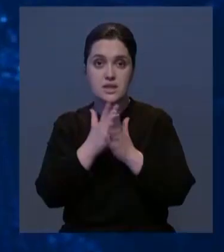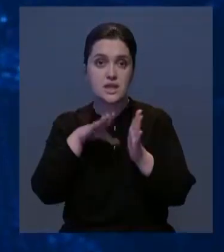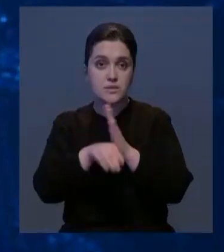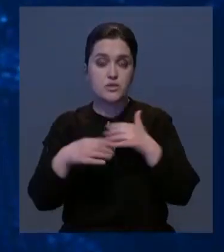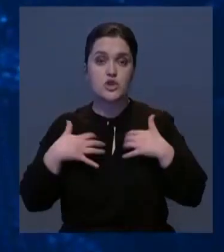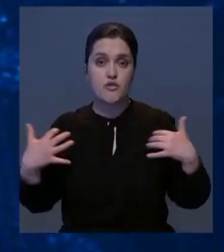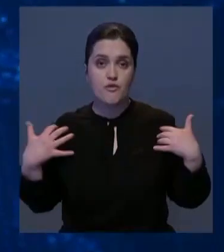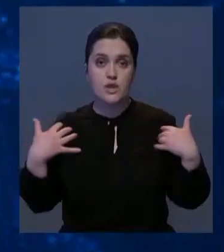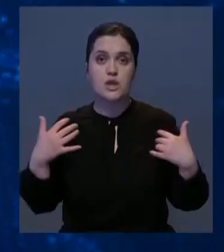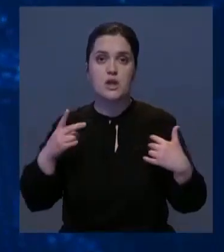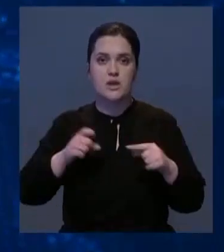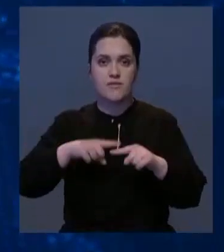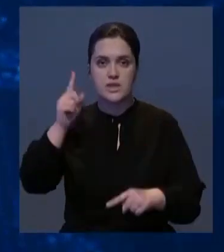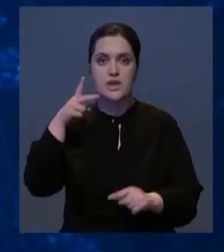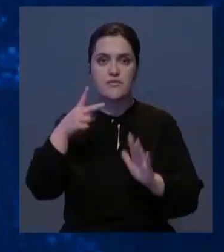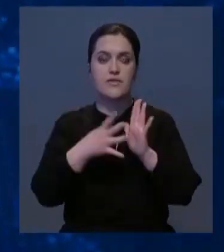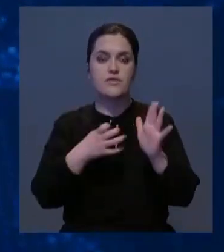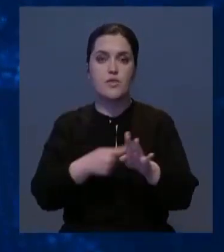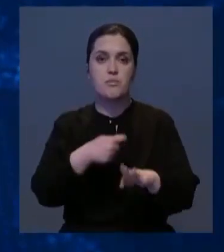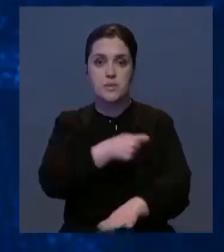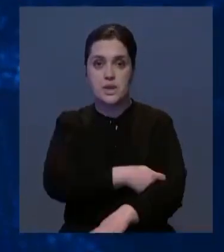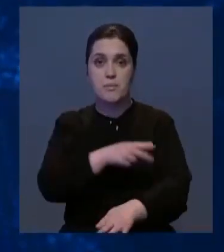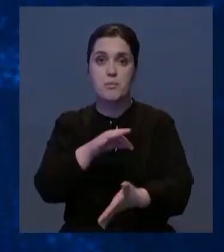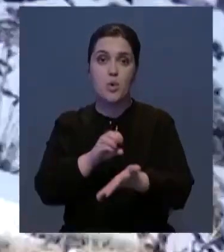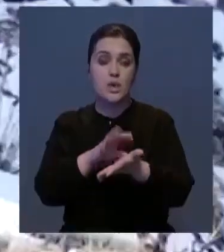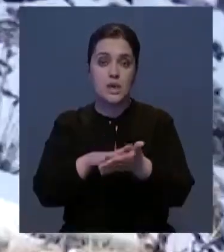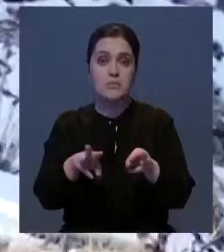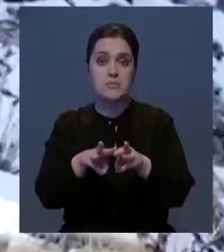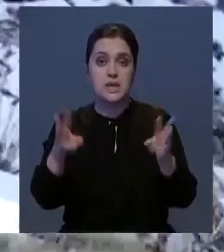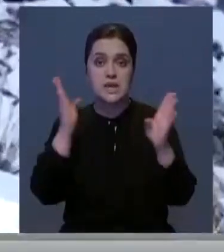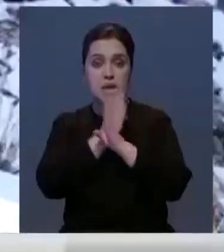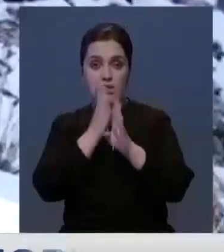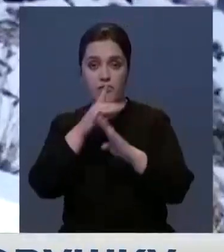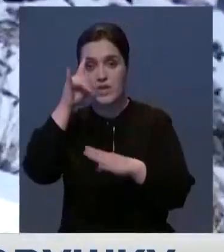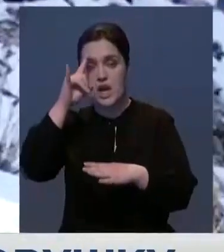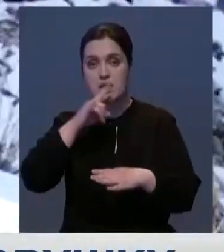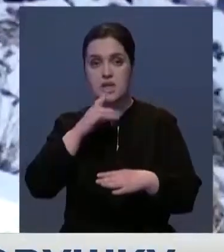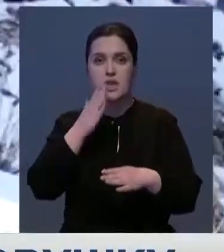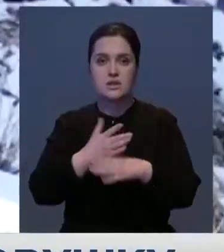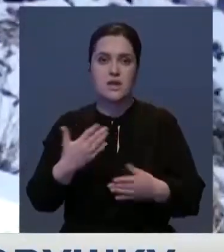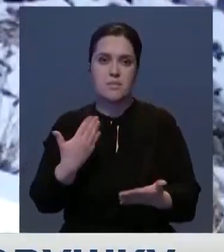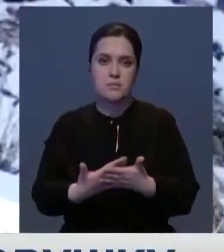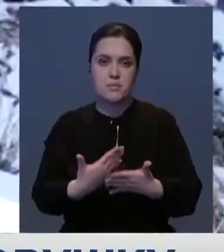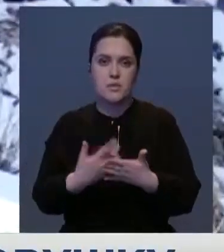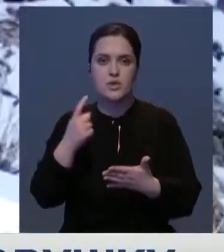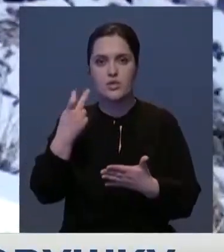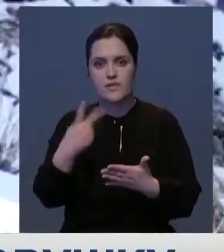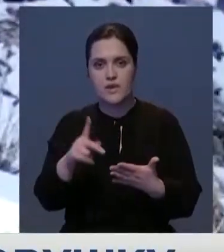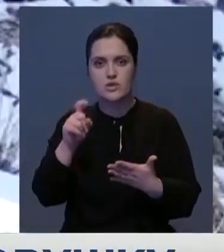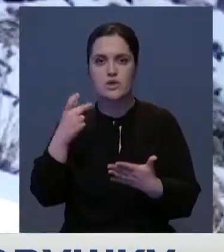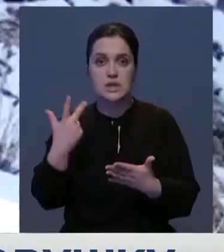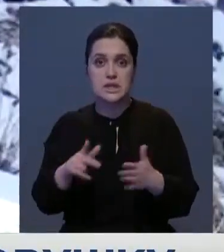животным удалось сделать на высоте 2900 метров. По данным минокологии, в Казахстане обитает примерно 120